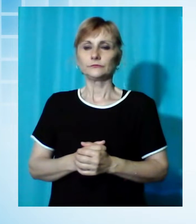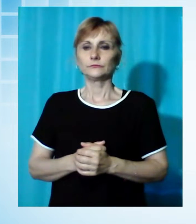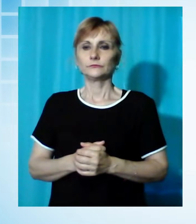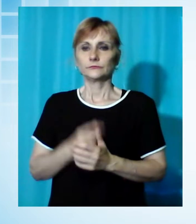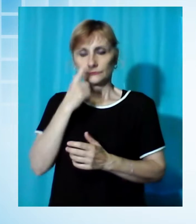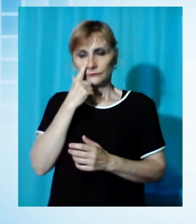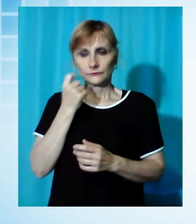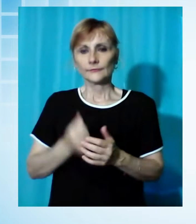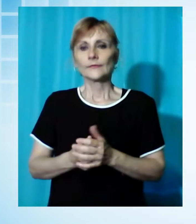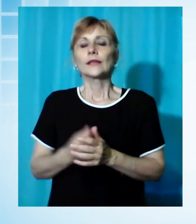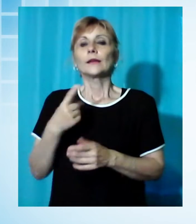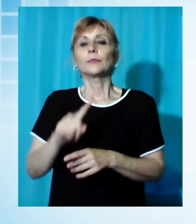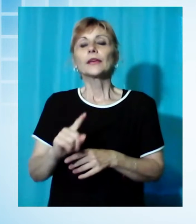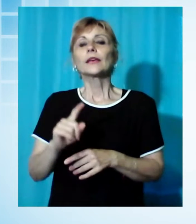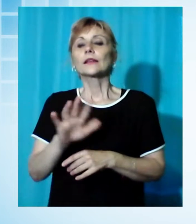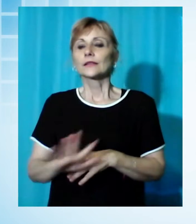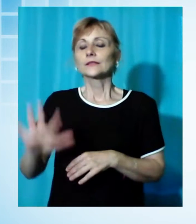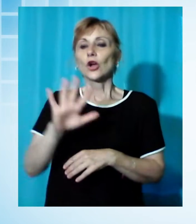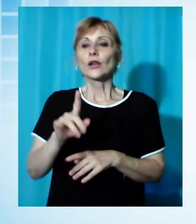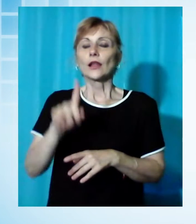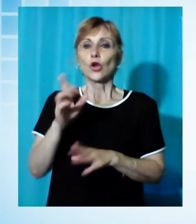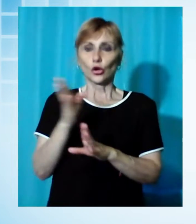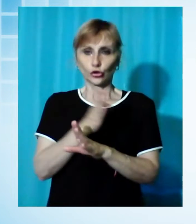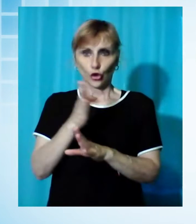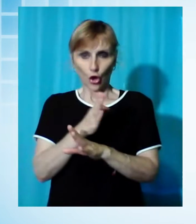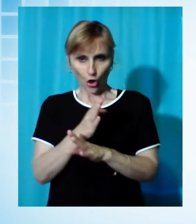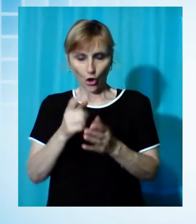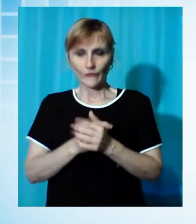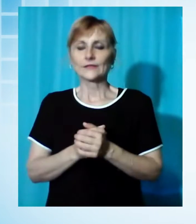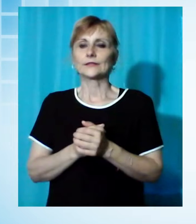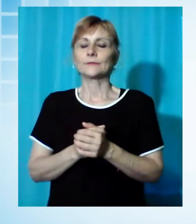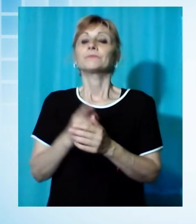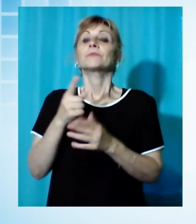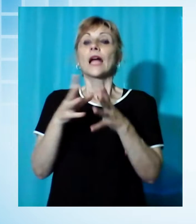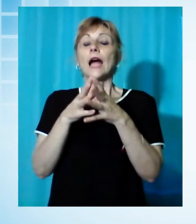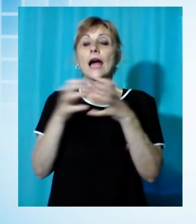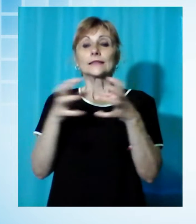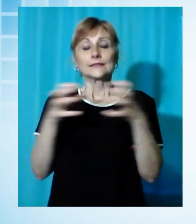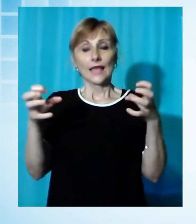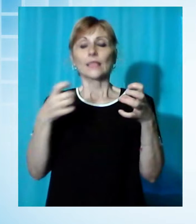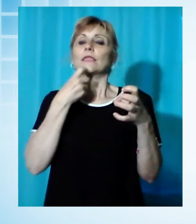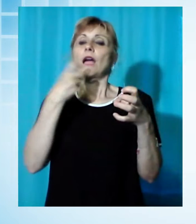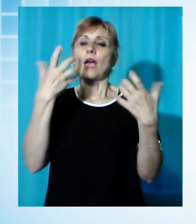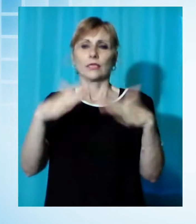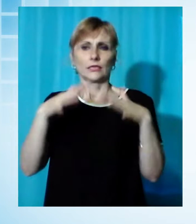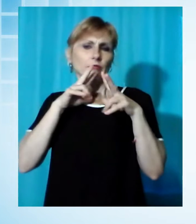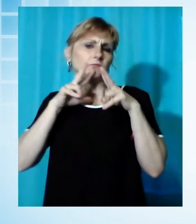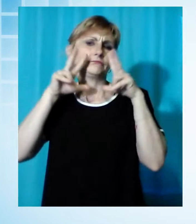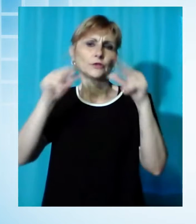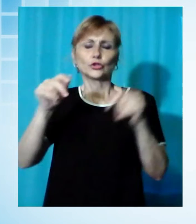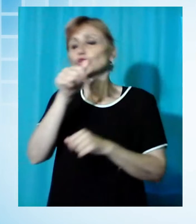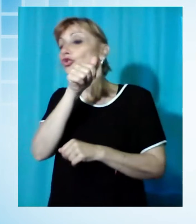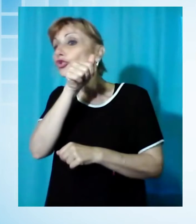zona dell'ASD Toscana Nord-Ovest, l'azienda da oggi comunica soltanto le